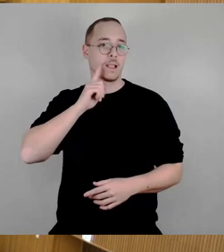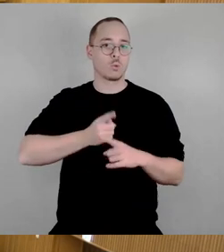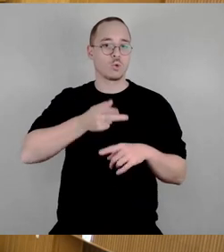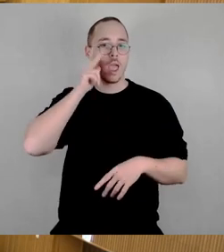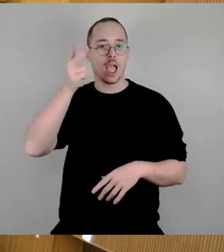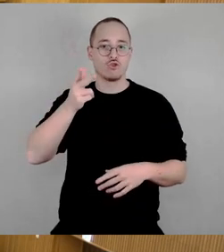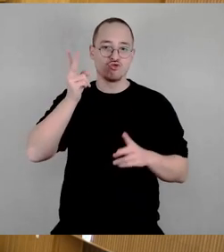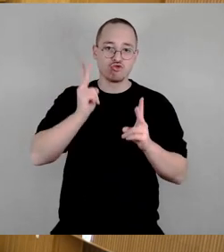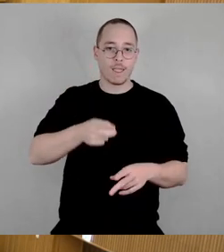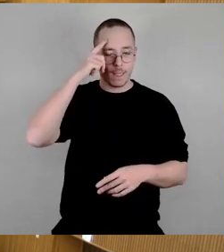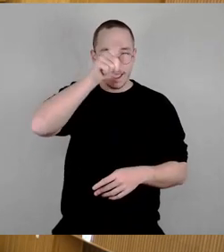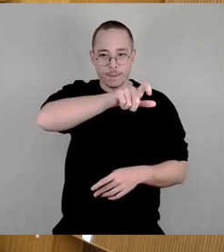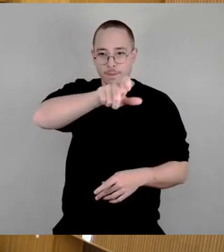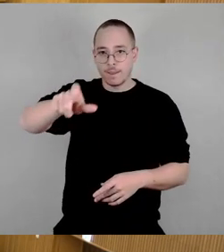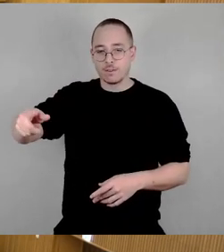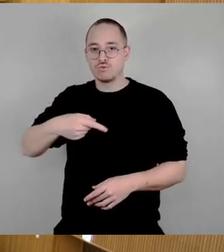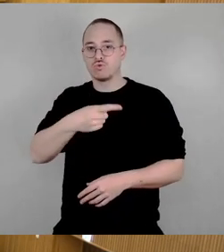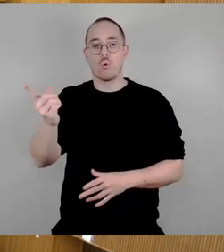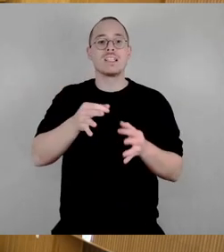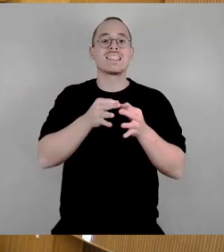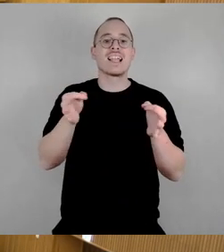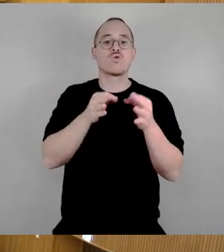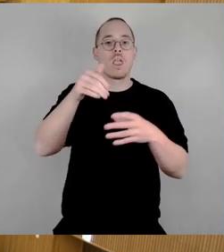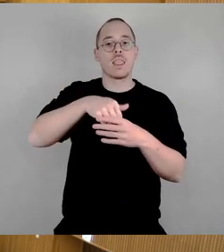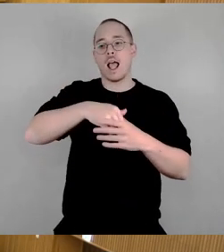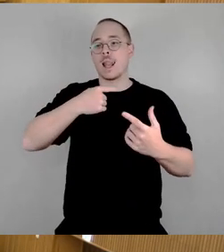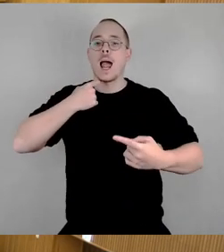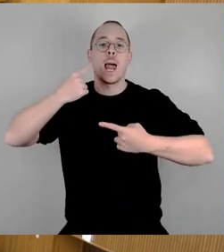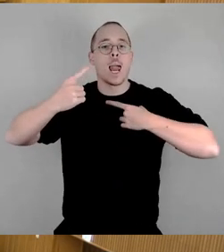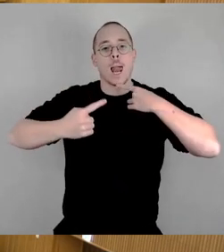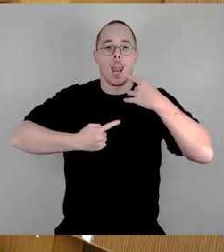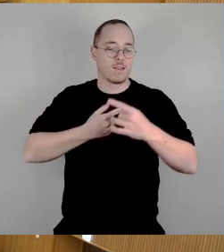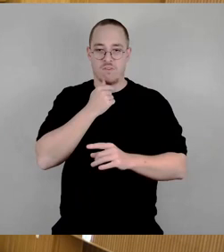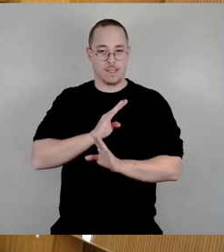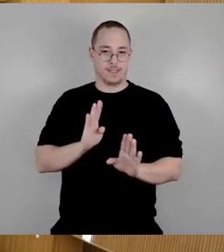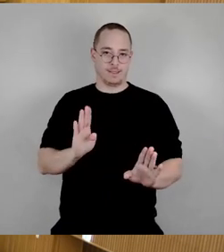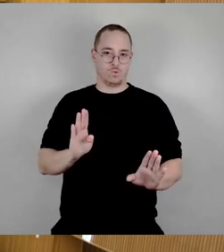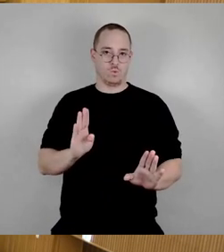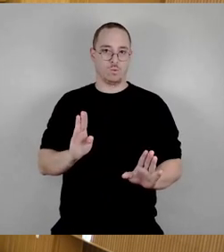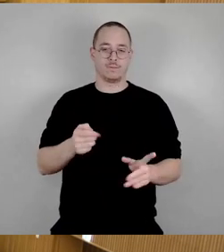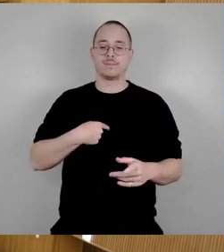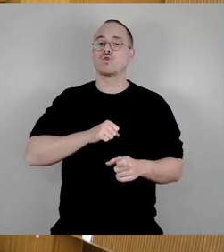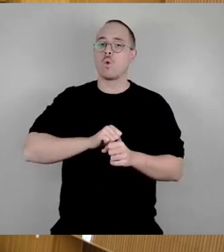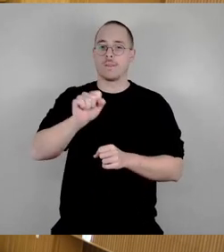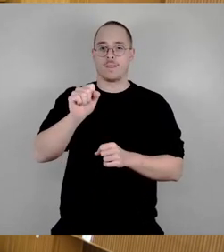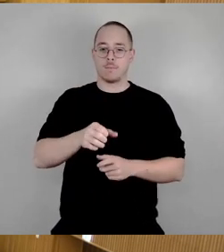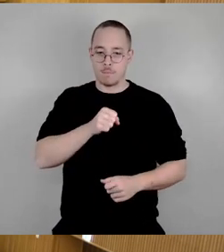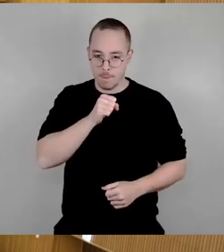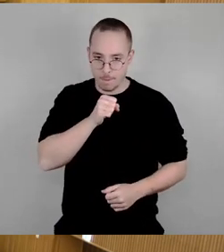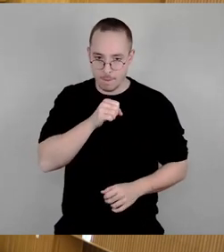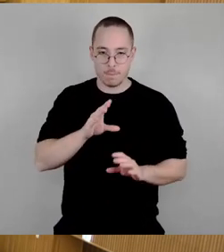den Satzungsinhalt vorzusingen, nutze aber dennoch den Verstärker. Sie haben 2022